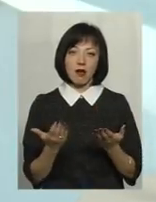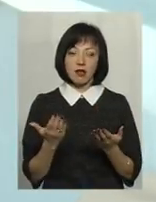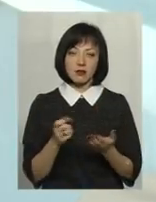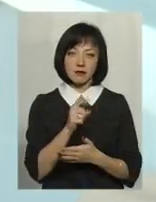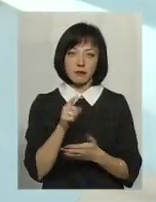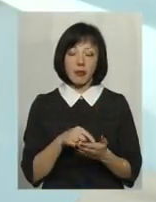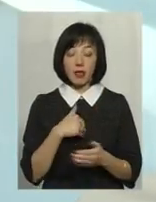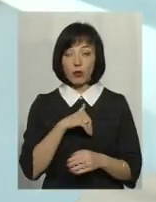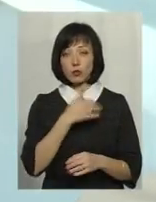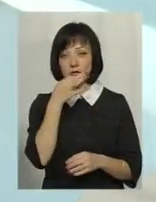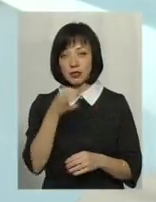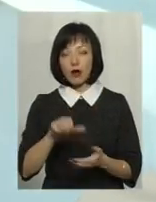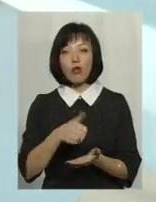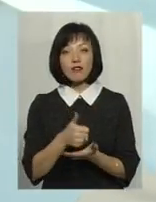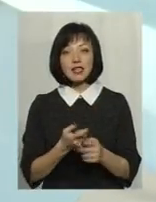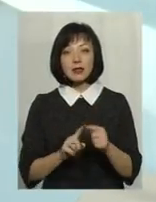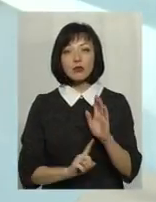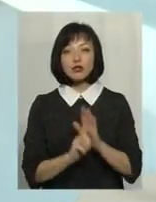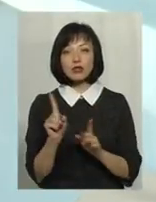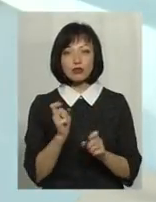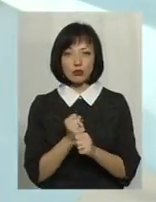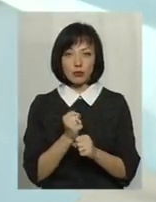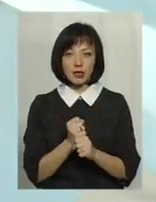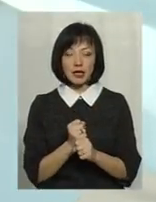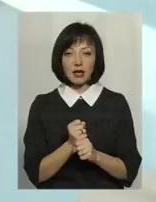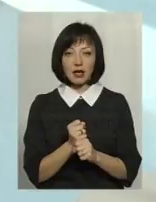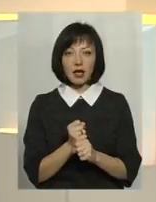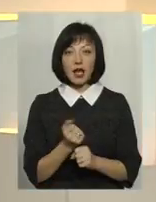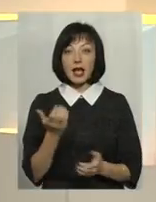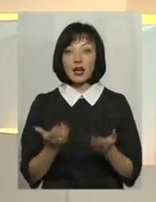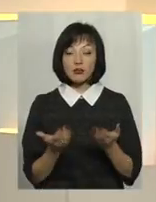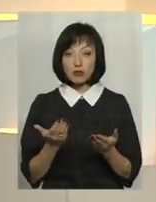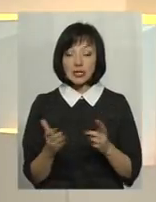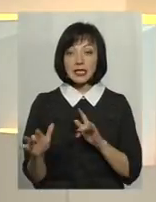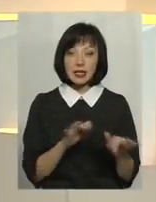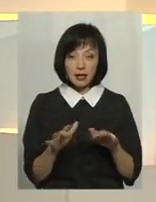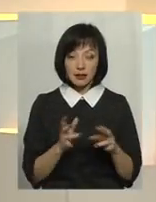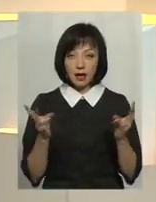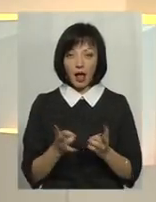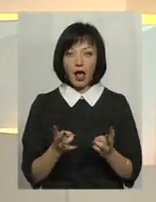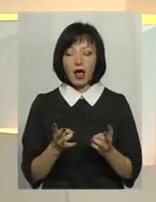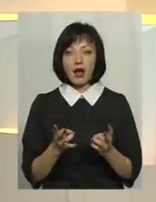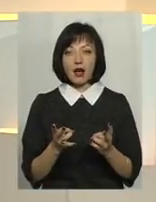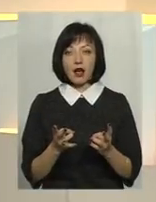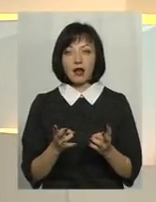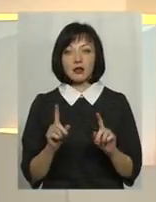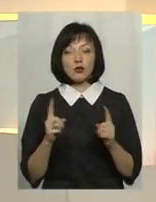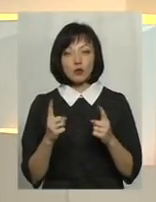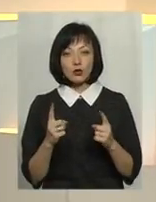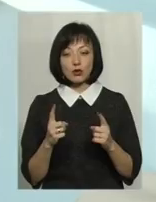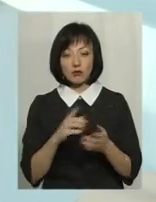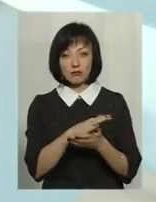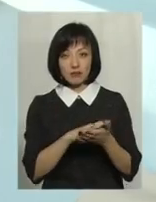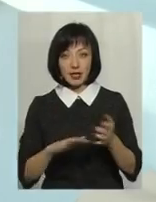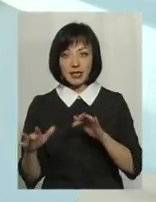Я хочу сказати, що саме головне, це почати щось робити, тому що діяти. Тому що в ході